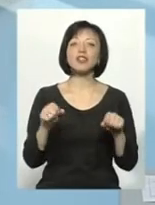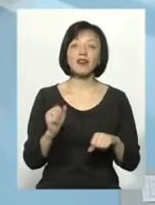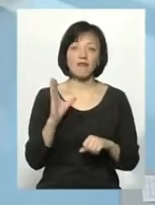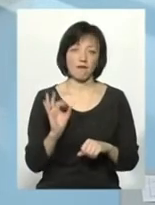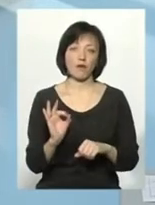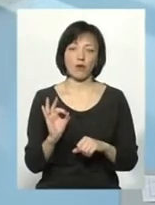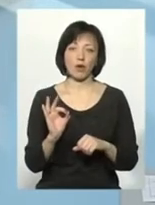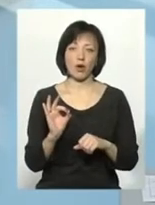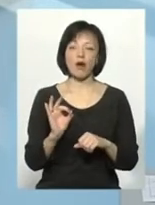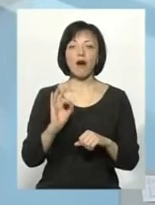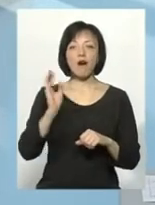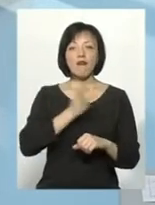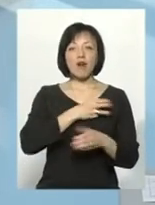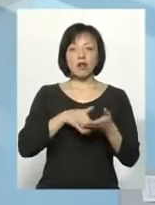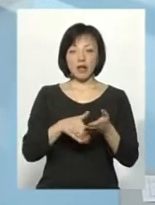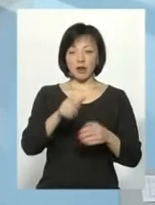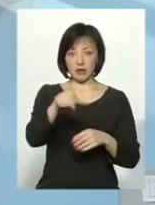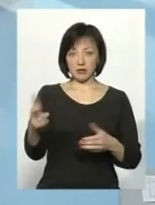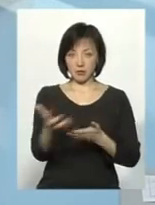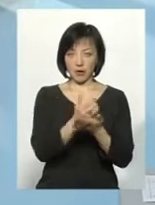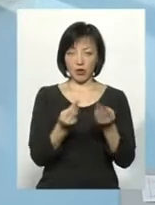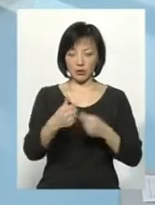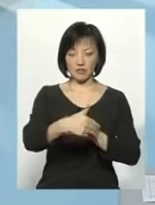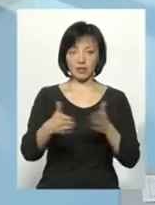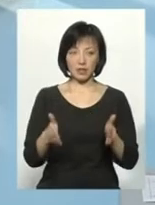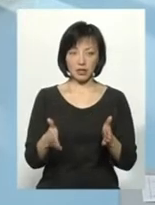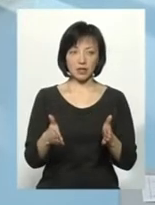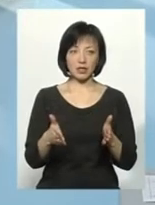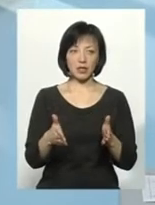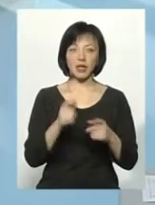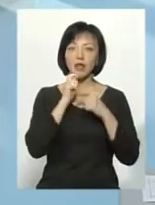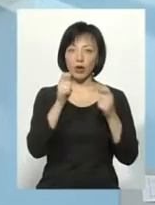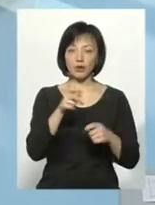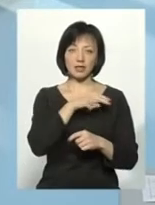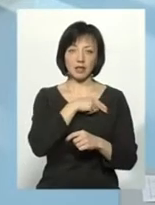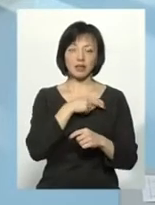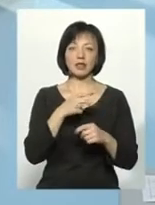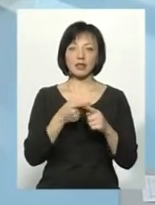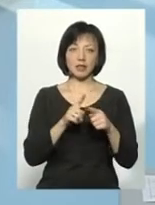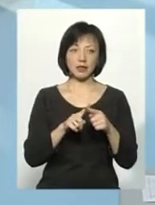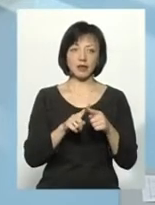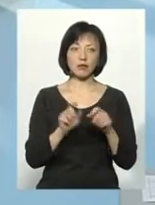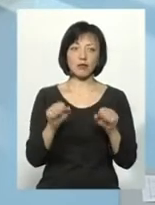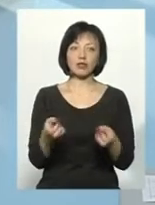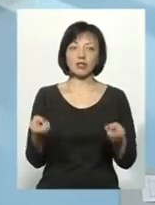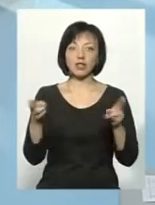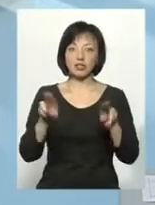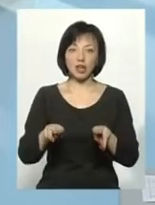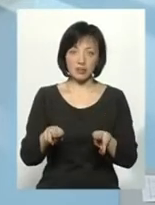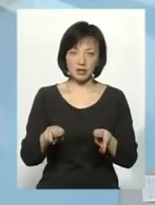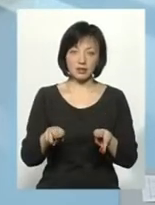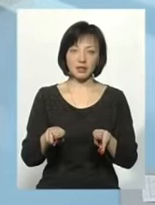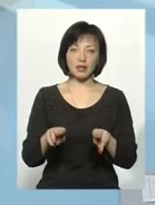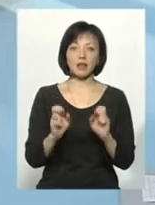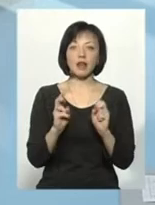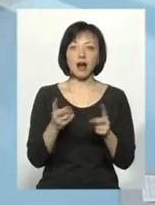тому що волонтери, коли збирають кошти в скринькі і дарують оці сердечка, звичайно, в них якісь сердечка можуть лишатися. І